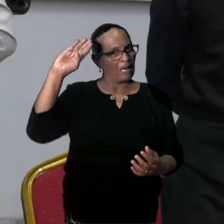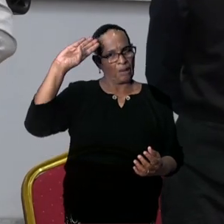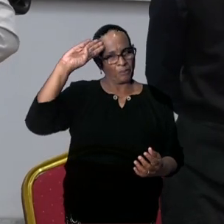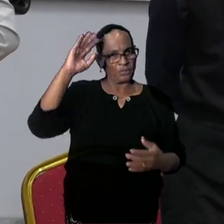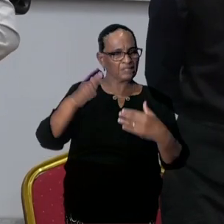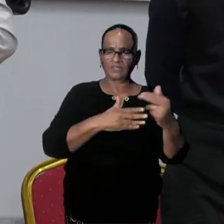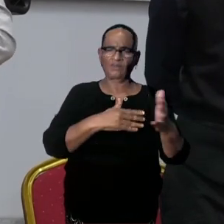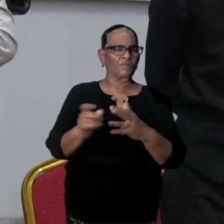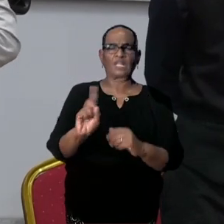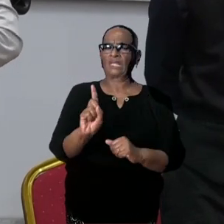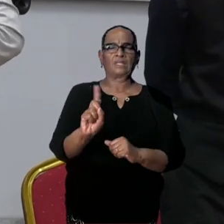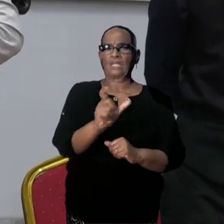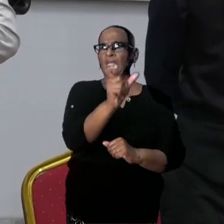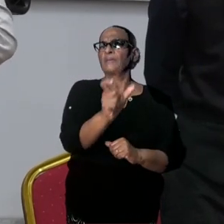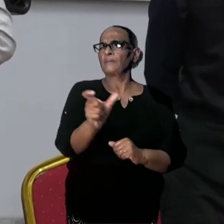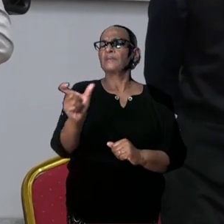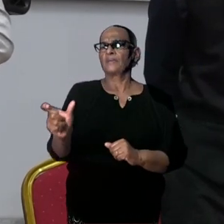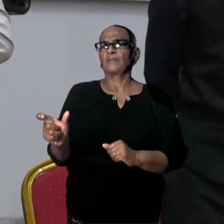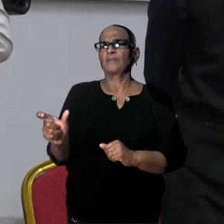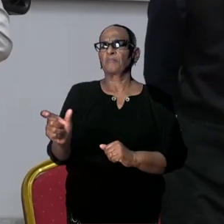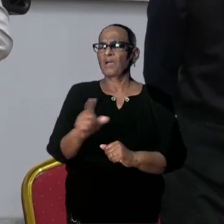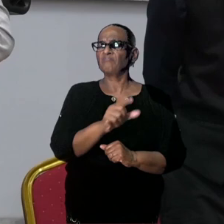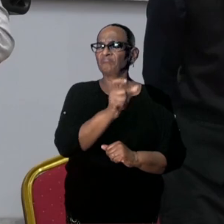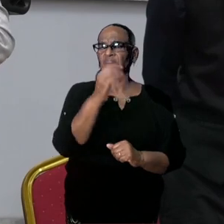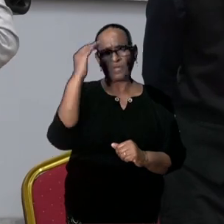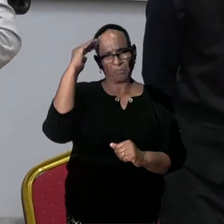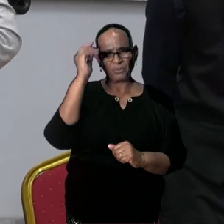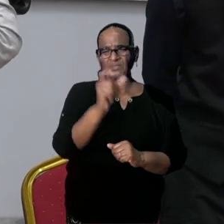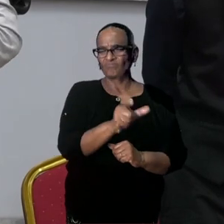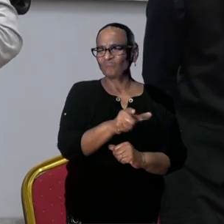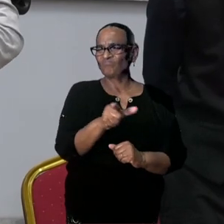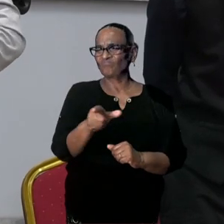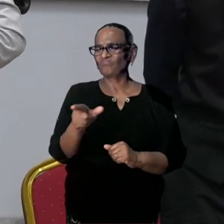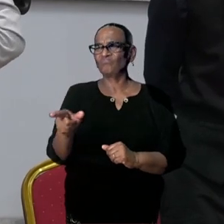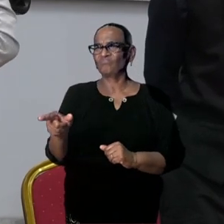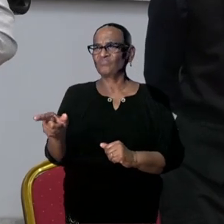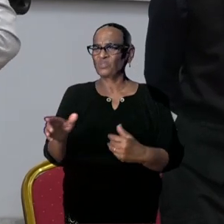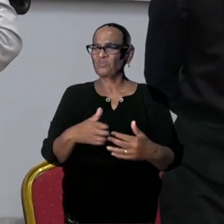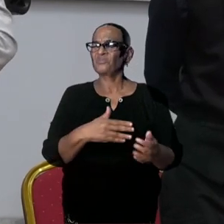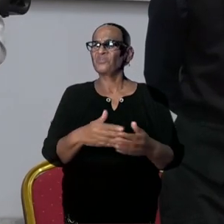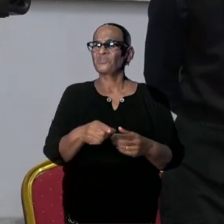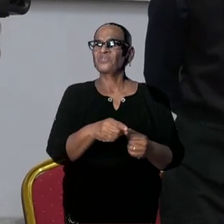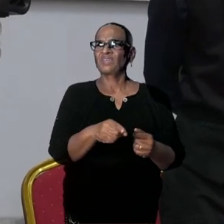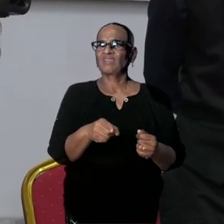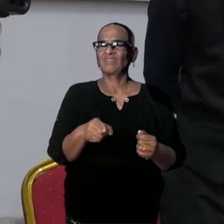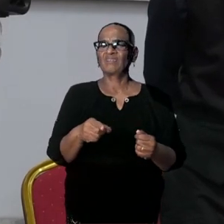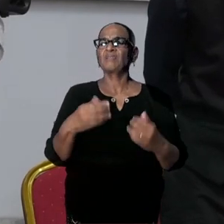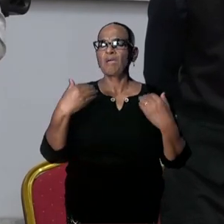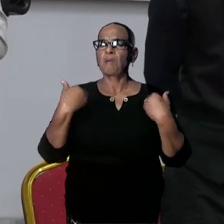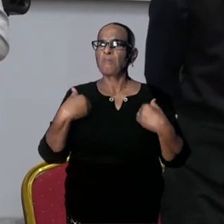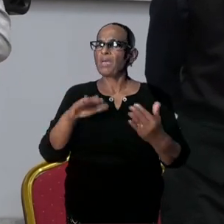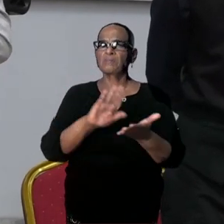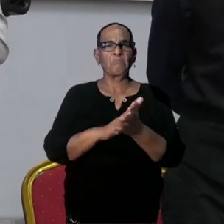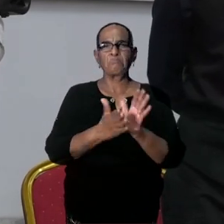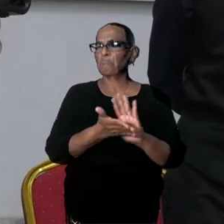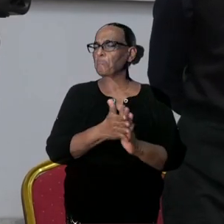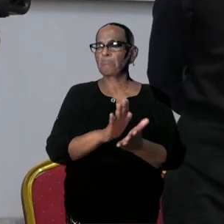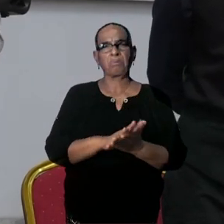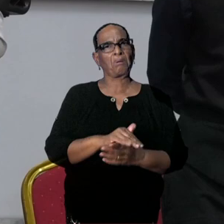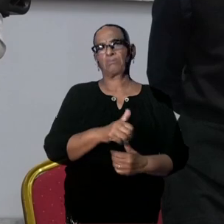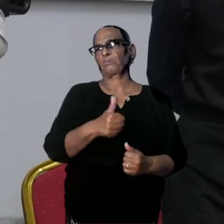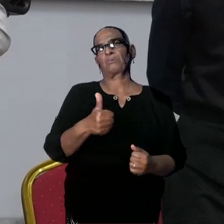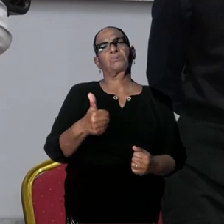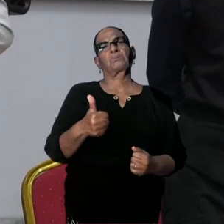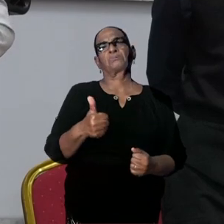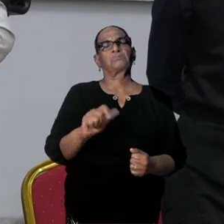velen bezig zijn. Maar er zijn wat gevallen waarbij mensen niet worden behandeld als lockdown